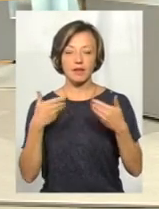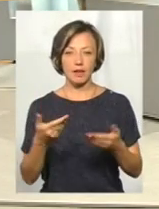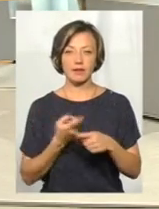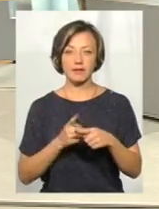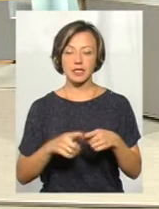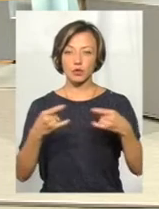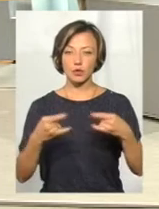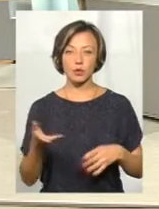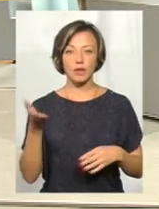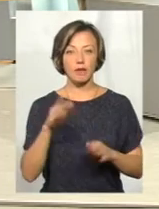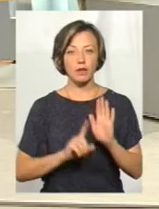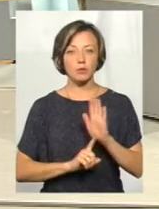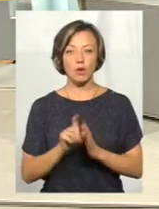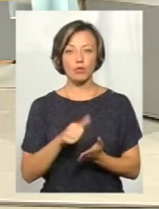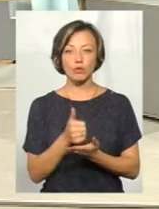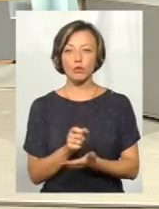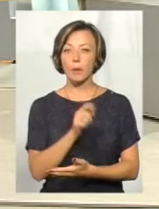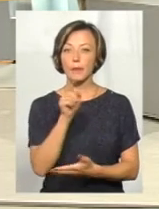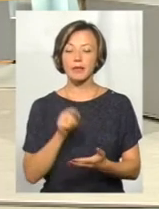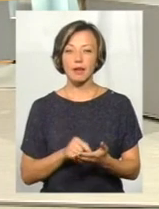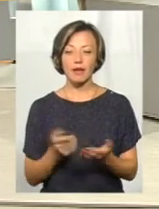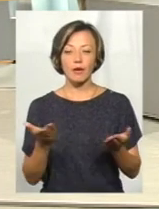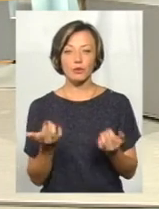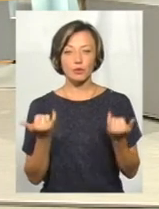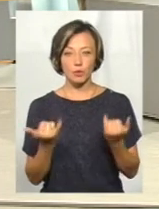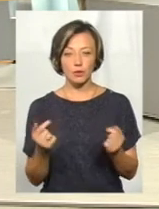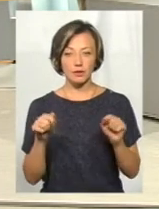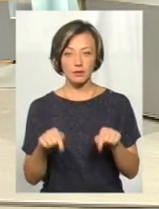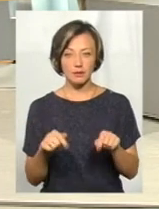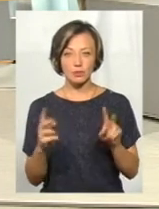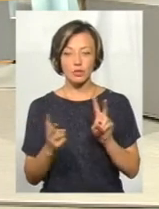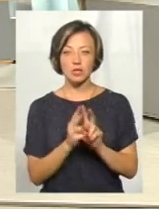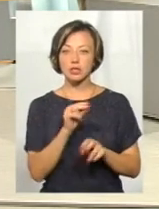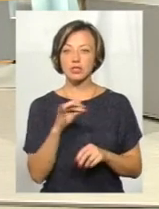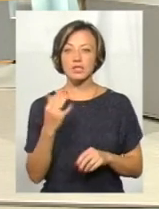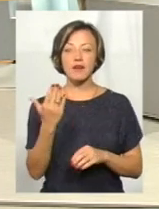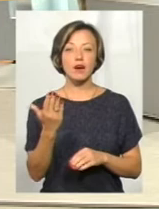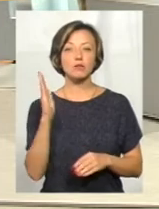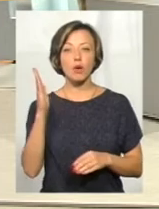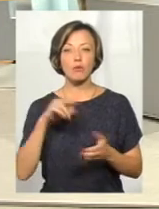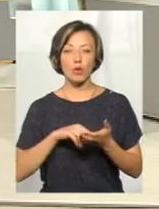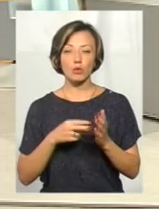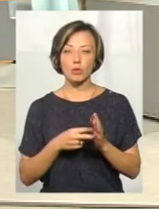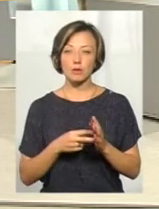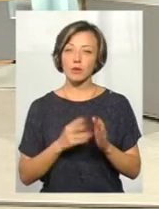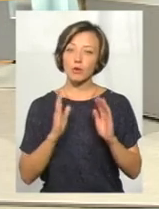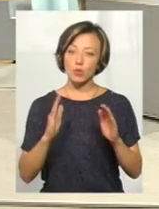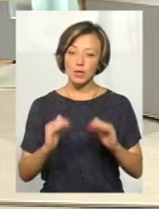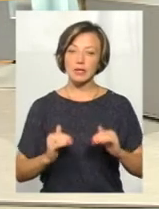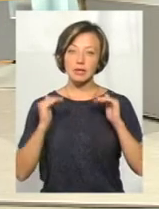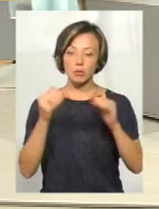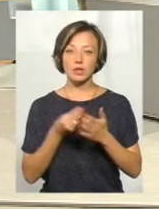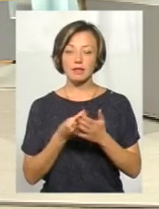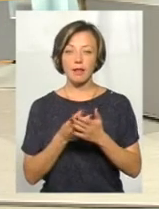І давайте почнемо з основного питання, заради якого ми тут сьогодні зібрались. Чи за вашими прогнозами, все ж таки, буде стрибок